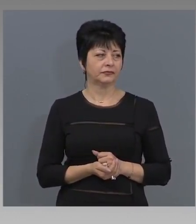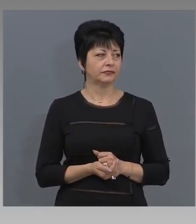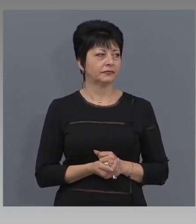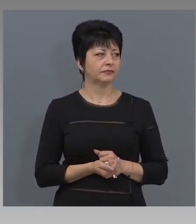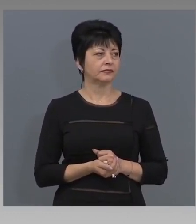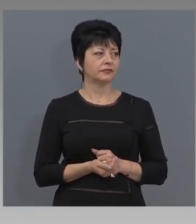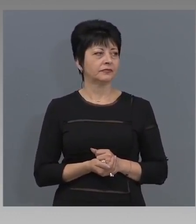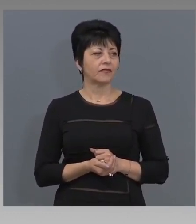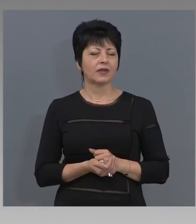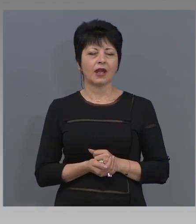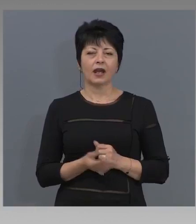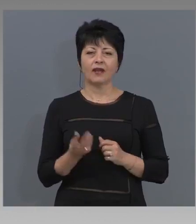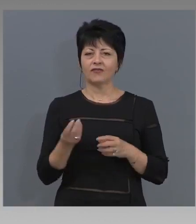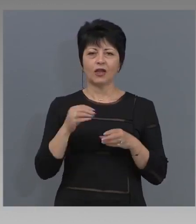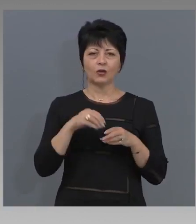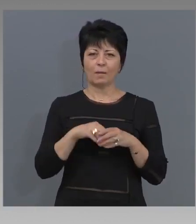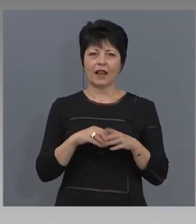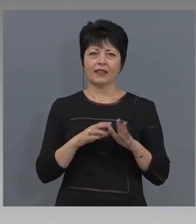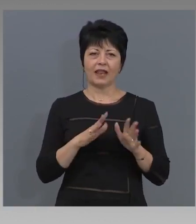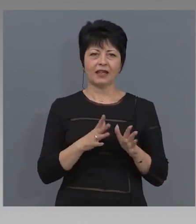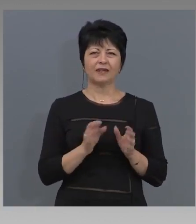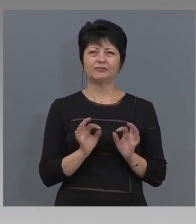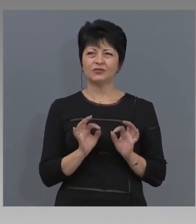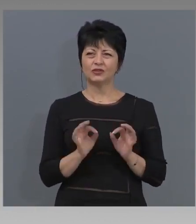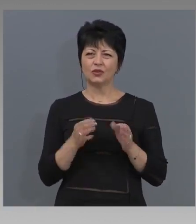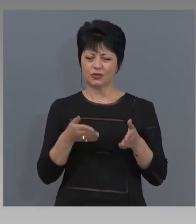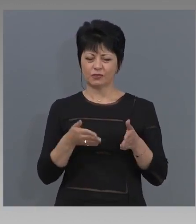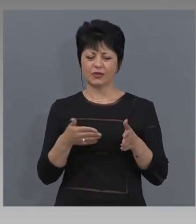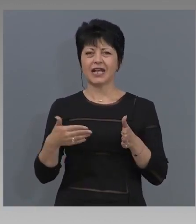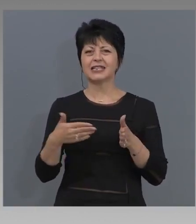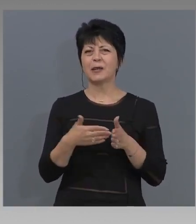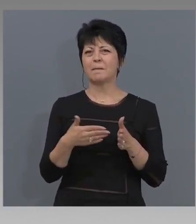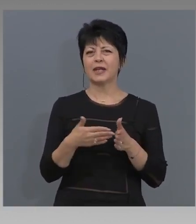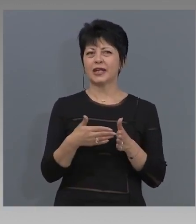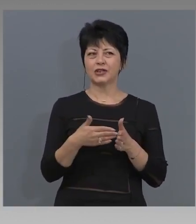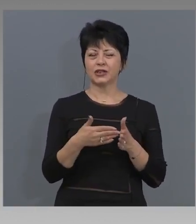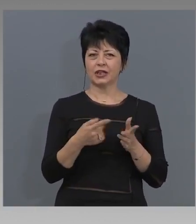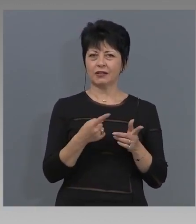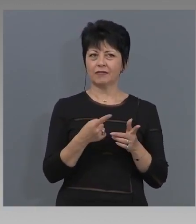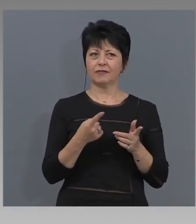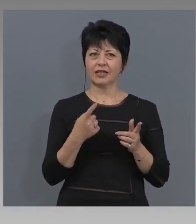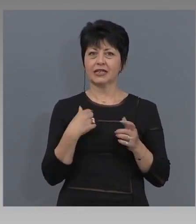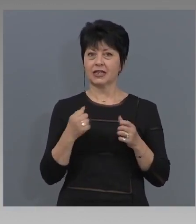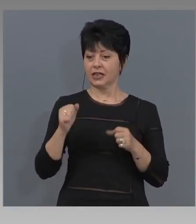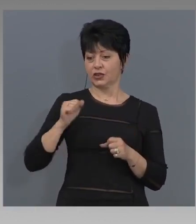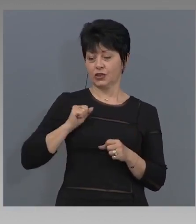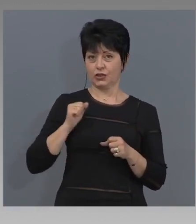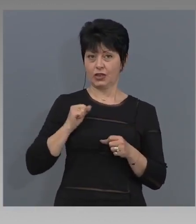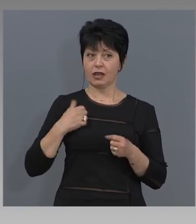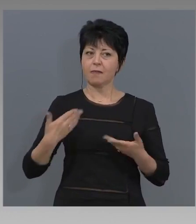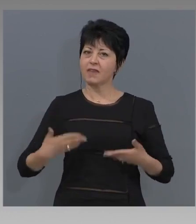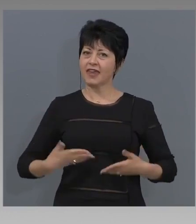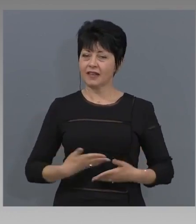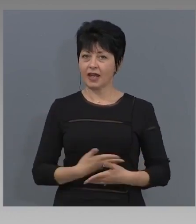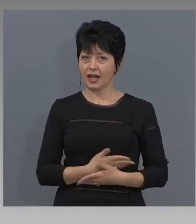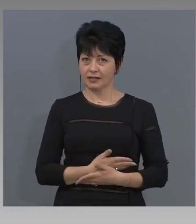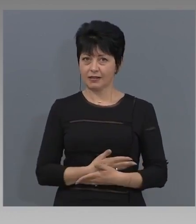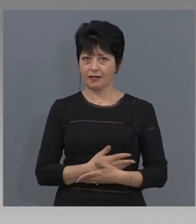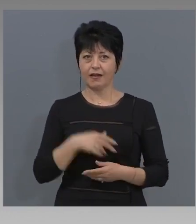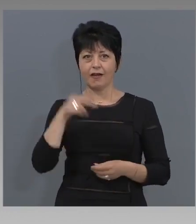Само в допълнение. Прощавайте точно поради тази причина за да щитиме напълно интересите на потребителите в България.